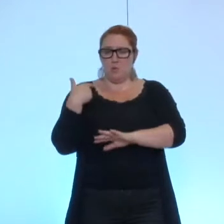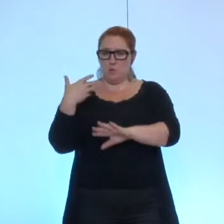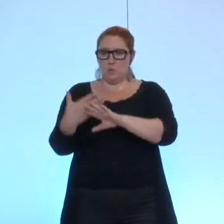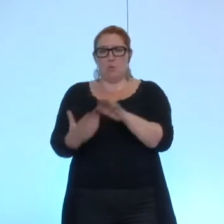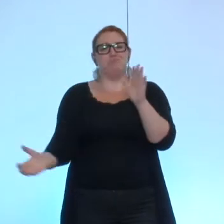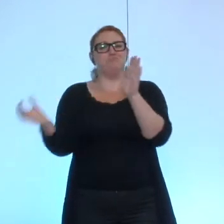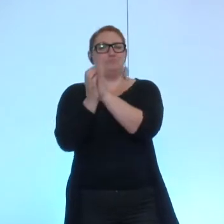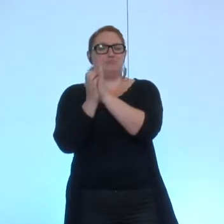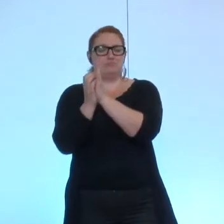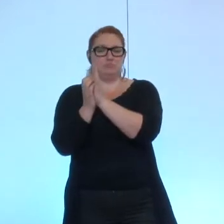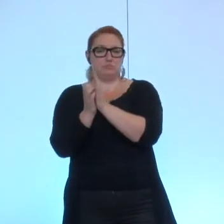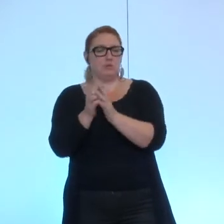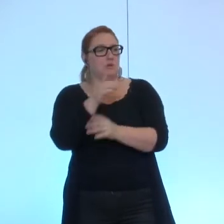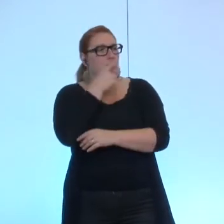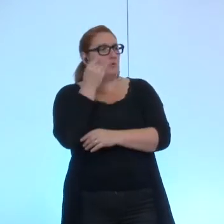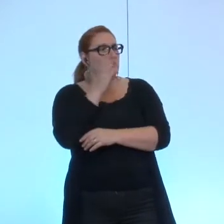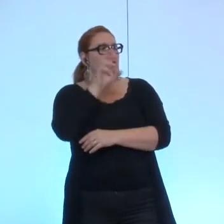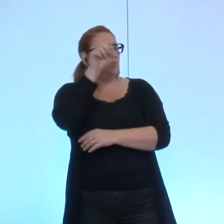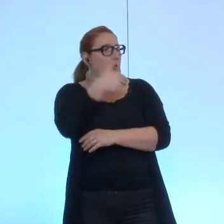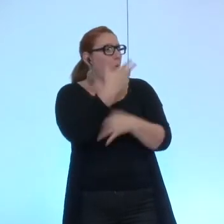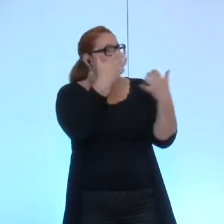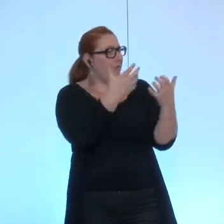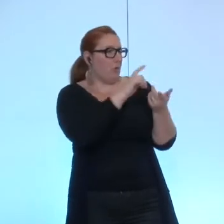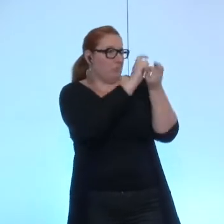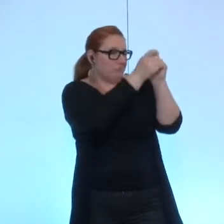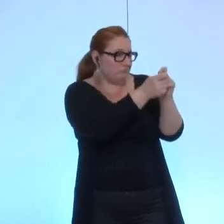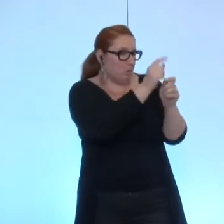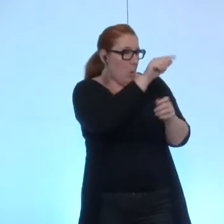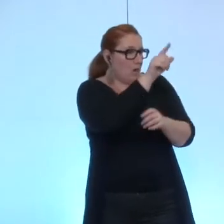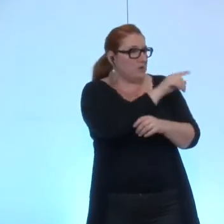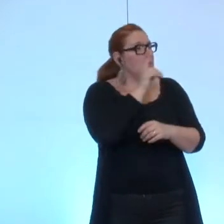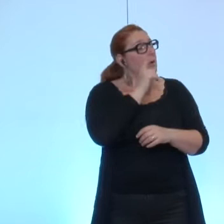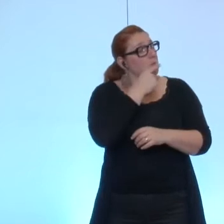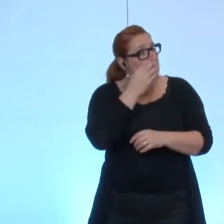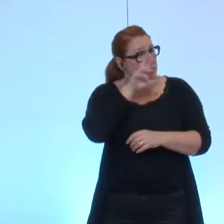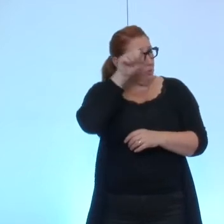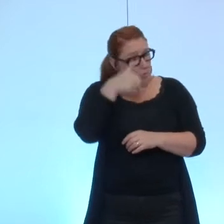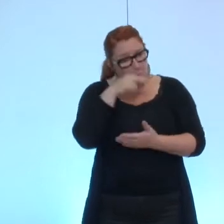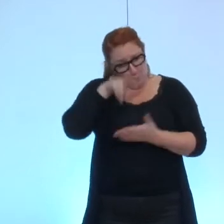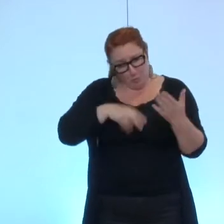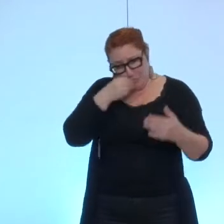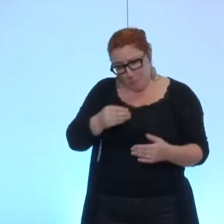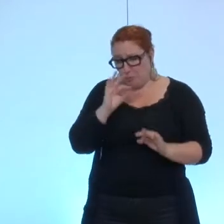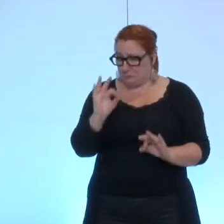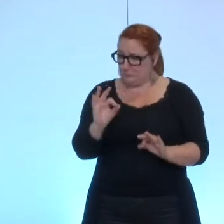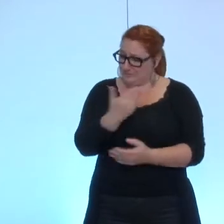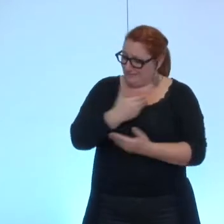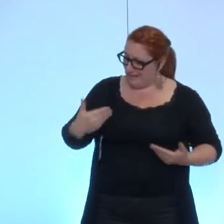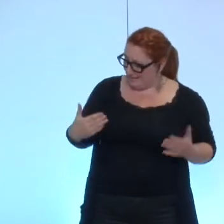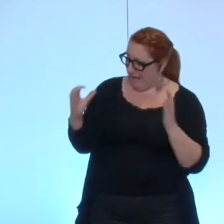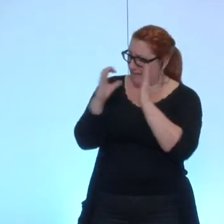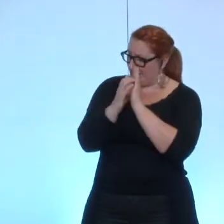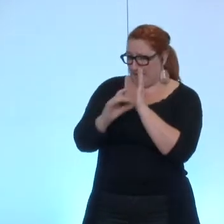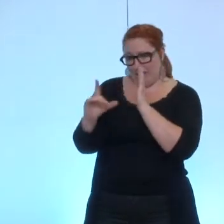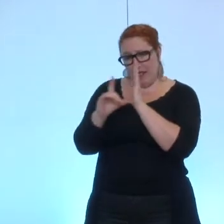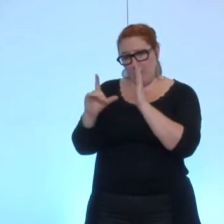ce qu'a dit M. Bron. C'est que vous aviez bien lu, M. Bron, qu'en effet, ce dernier article de la loi que vous avez cité indiquait que